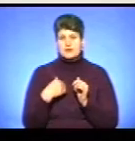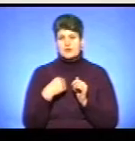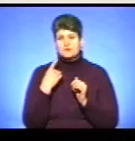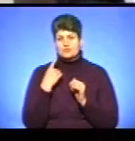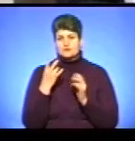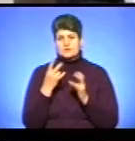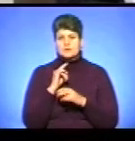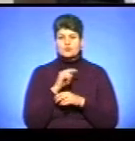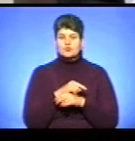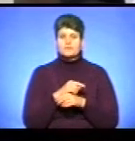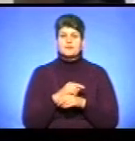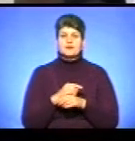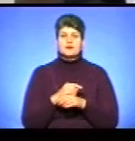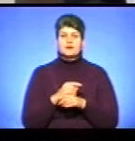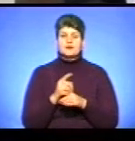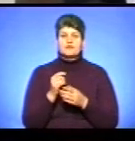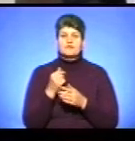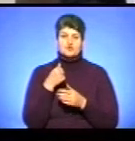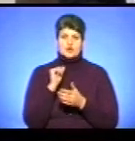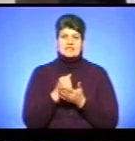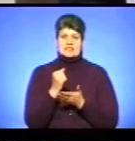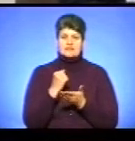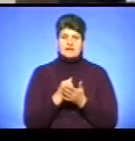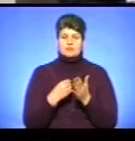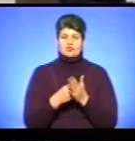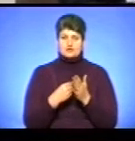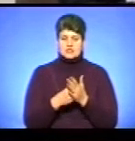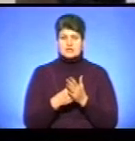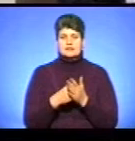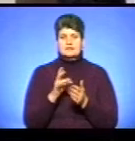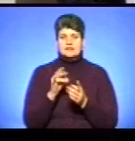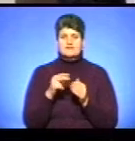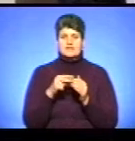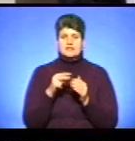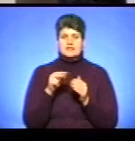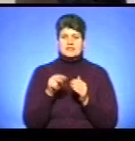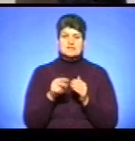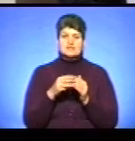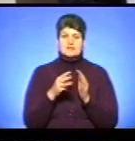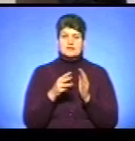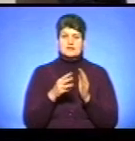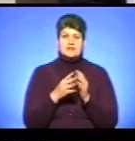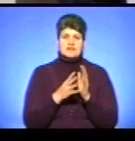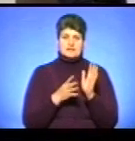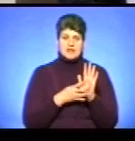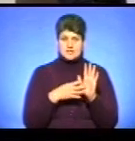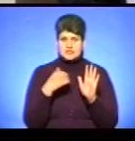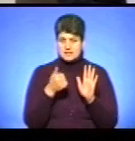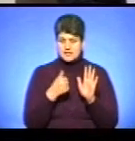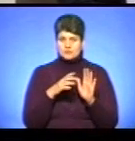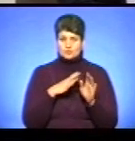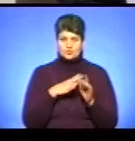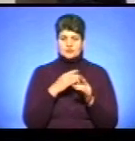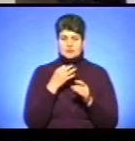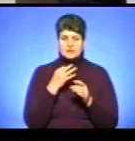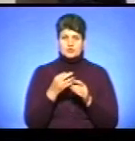що варто економити. Щораз затвердили бюджет міста на 2019 рік. Було відомо, що попереднення на компенсацію